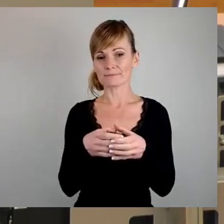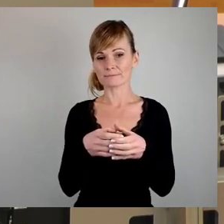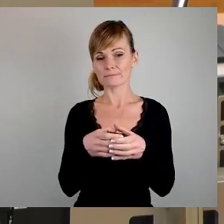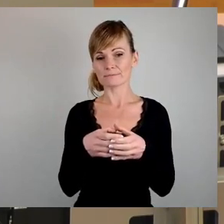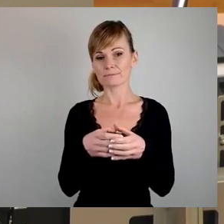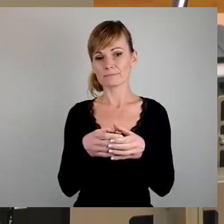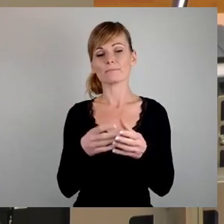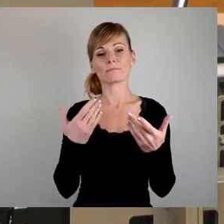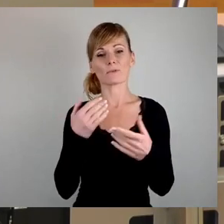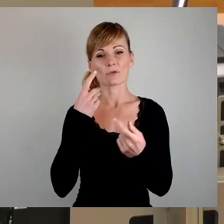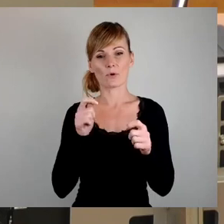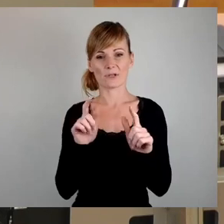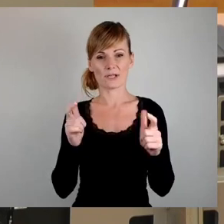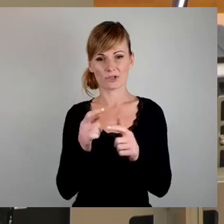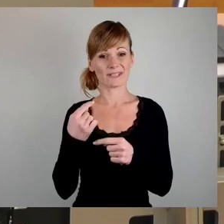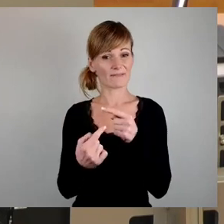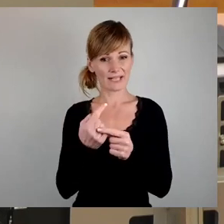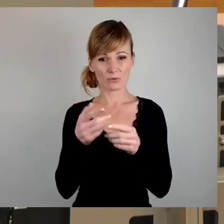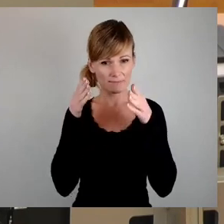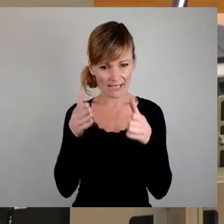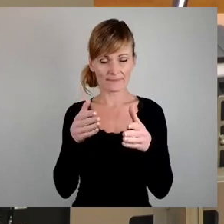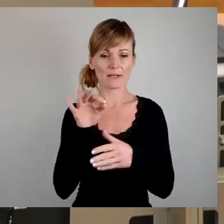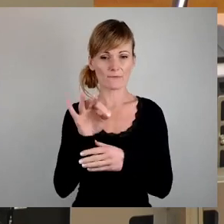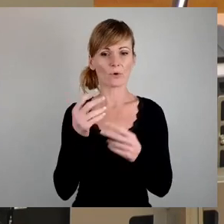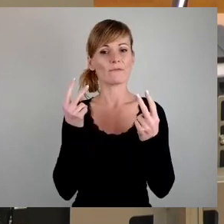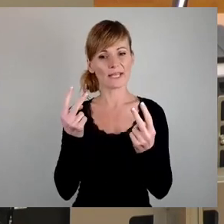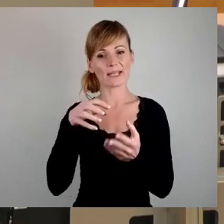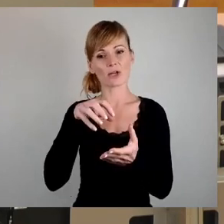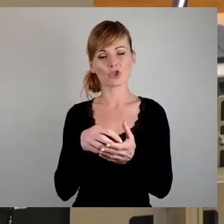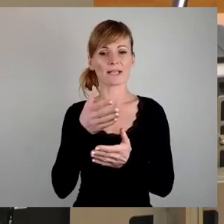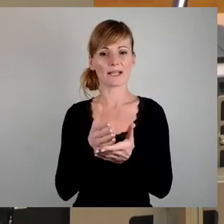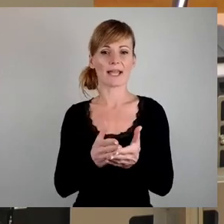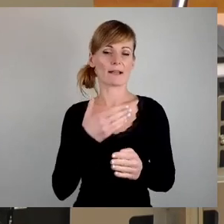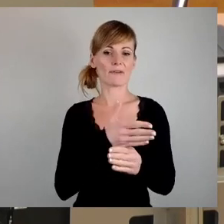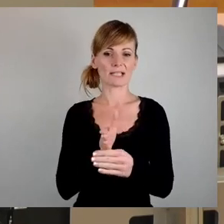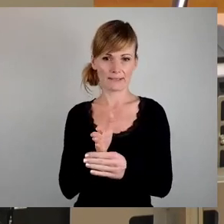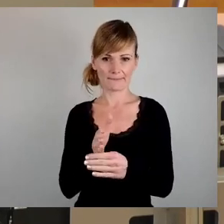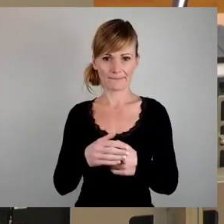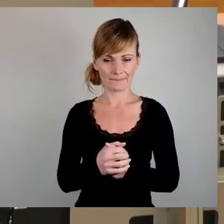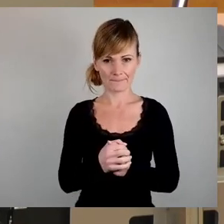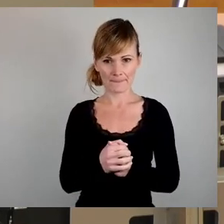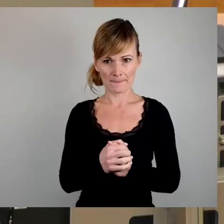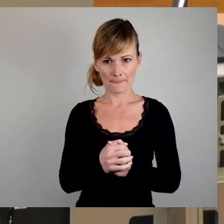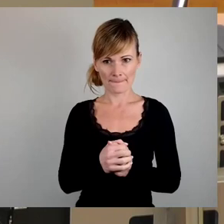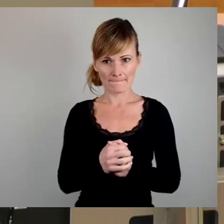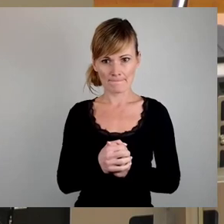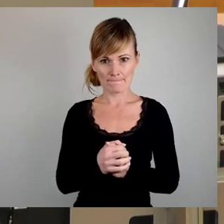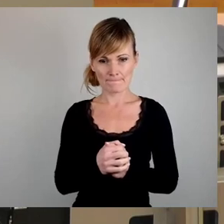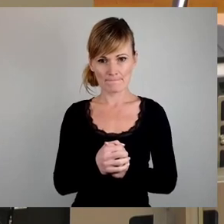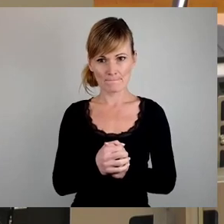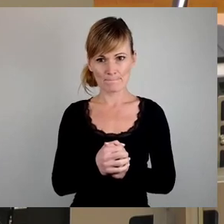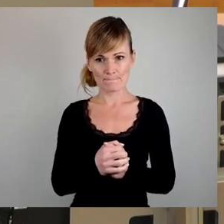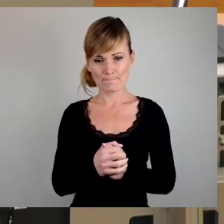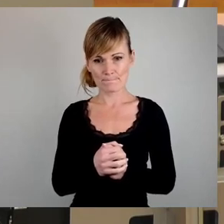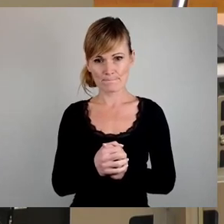Entwicklungsperspektive für wichtige Stadtteilquartiere. Aber gestatten Sie mir erst einen